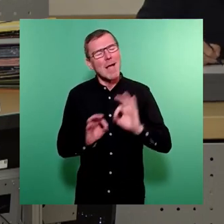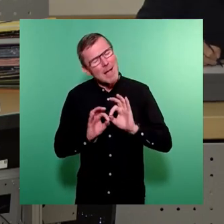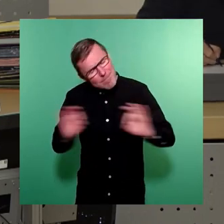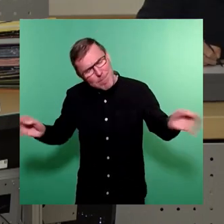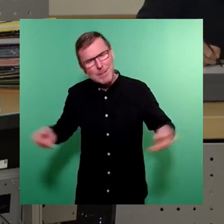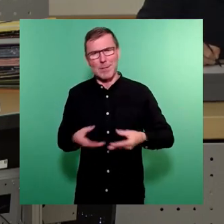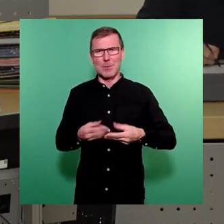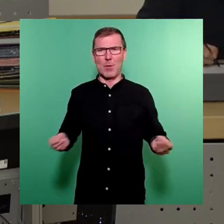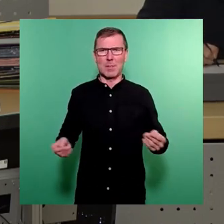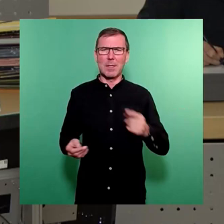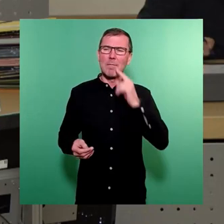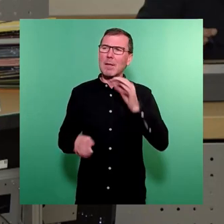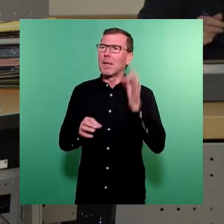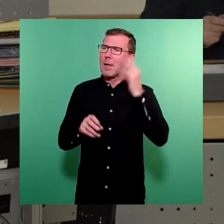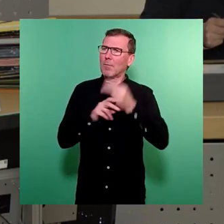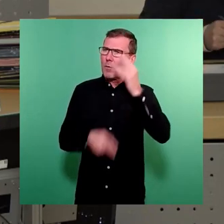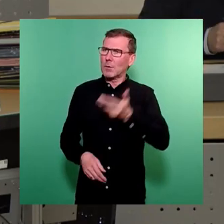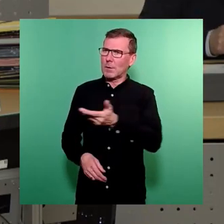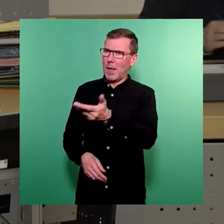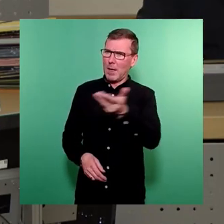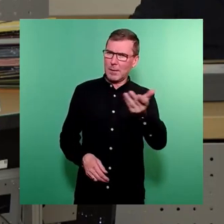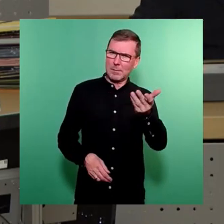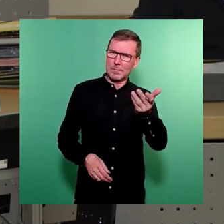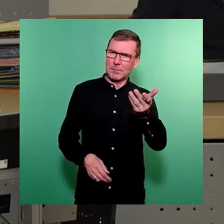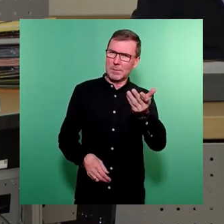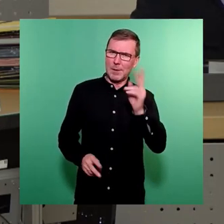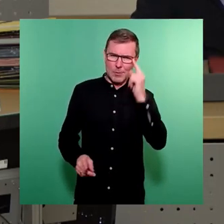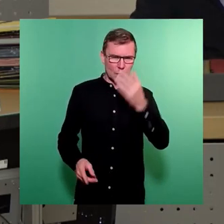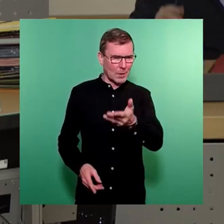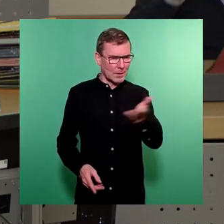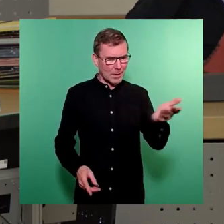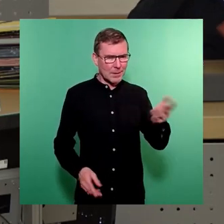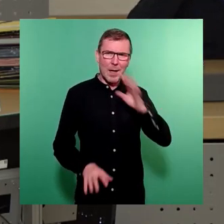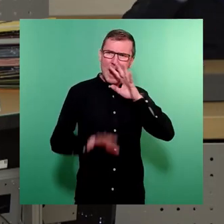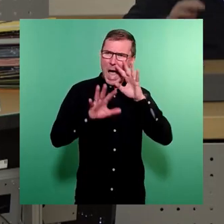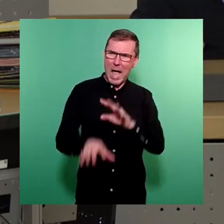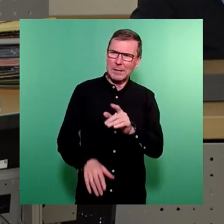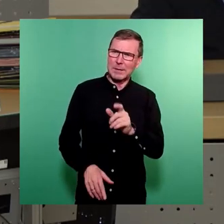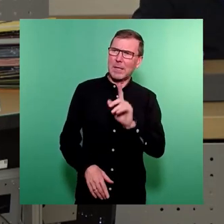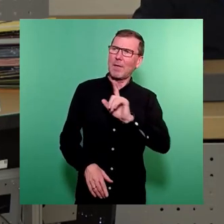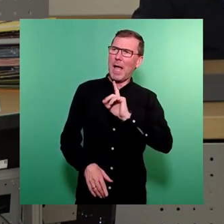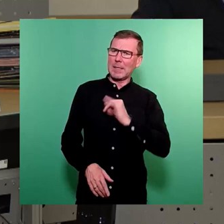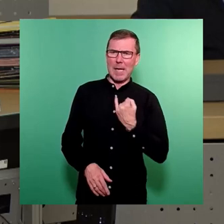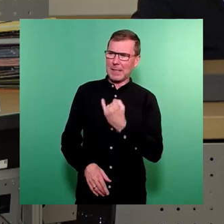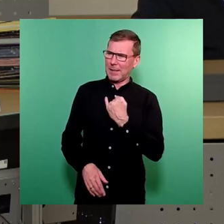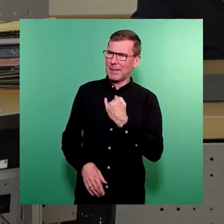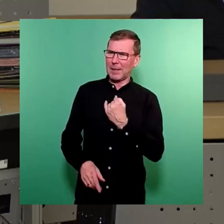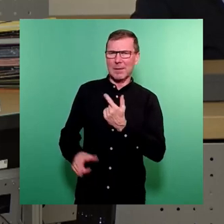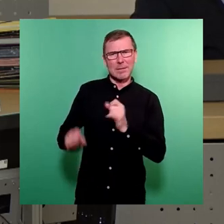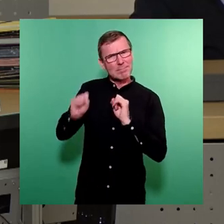wenn die Damen und Herren Stadträte ihren Hass auf die eigene Identität überwinden würden.